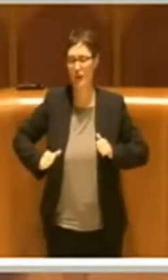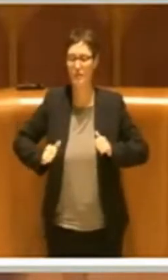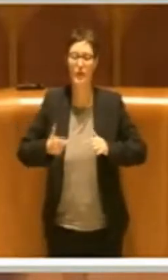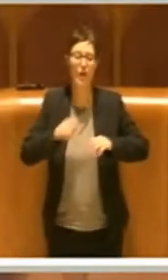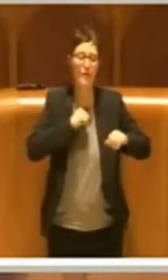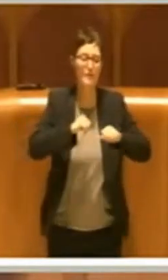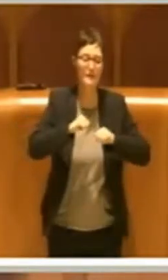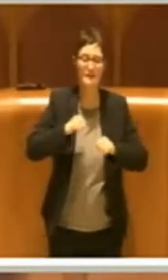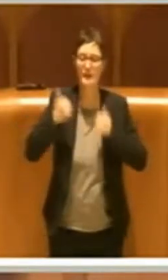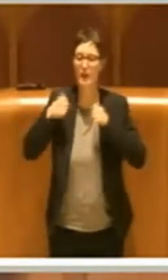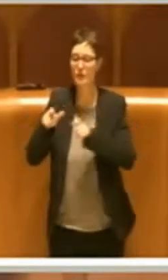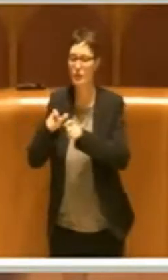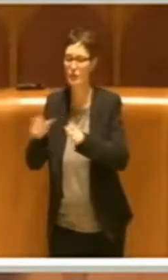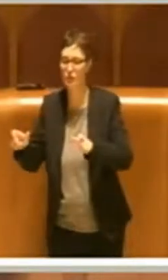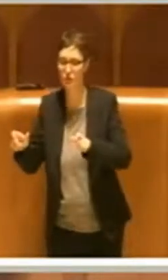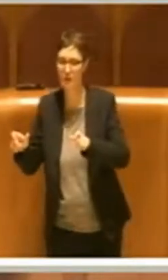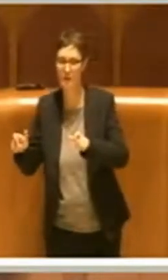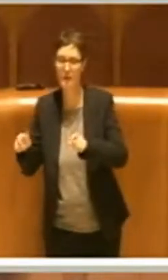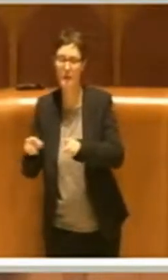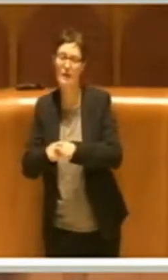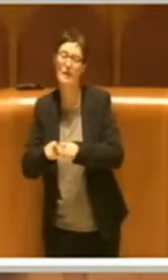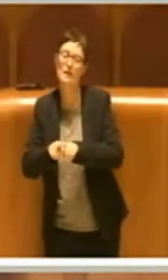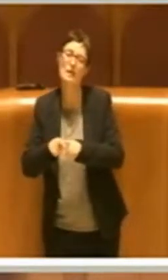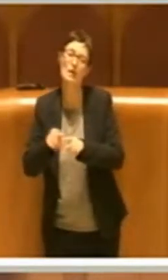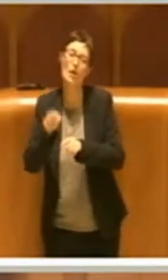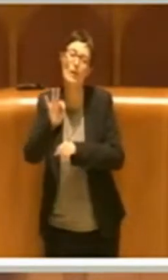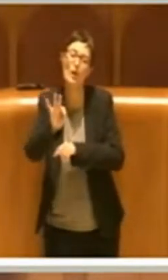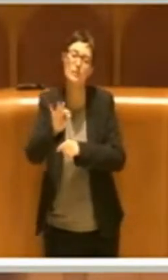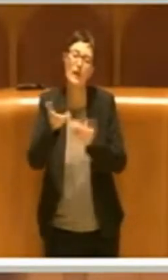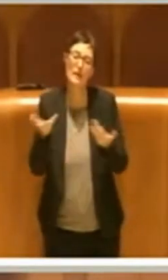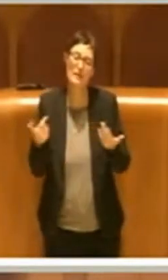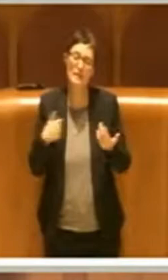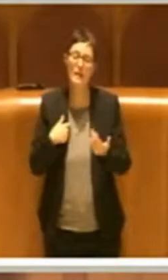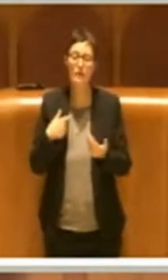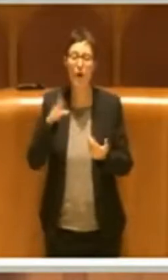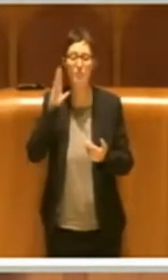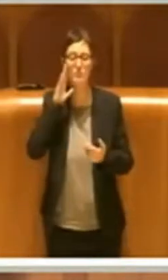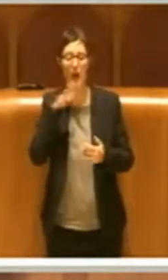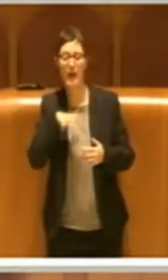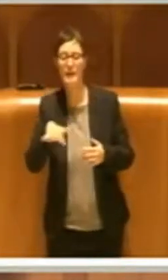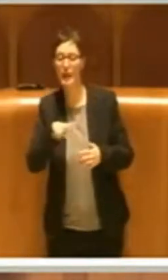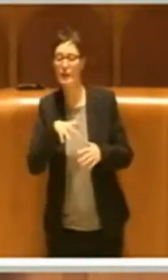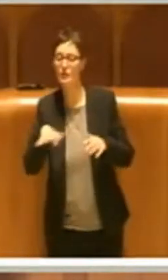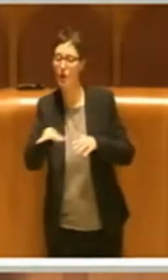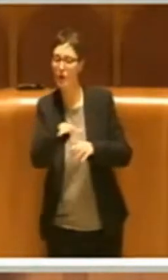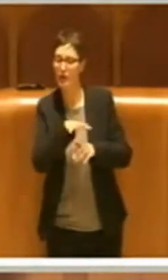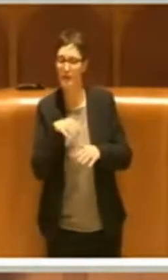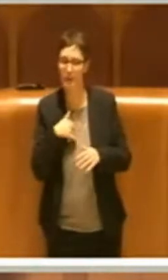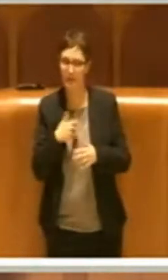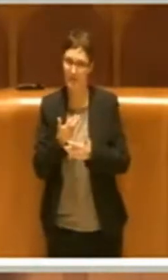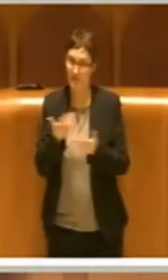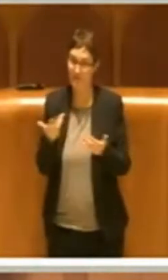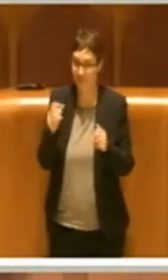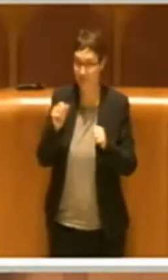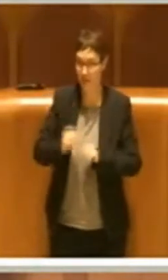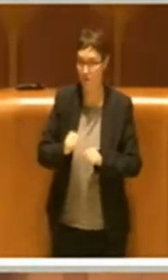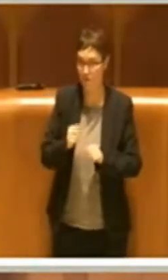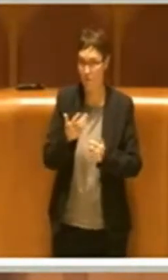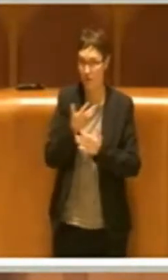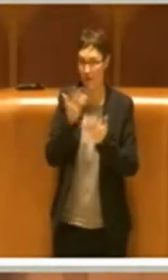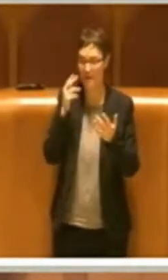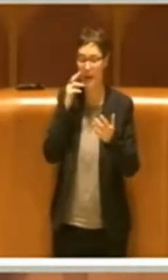a tutelare e a presidiare il territorio. Infatti, come si può leggere nella